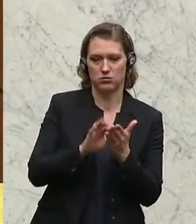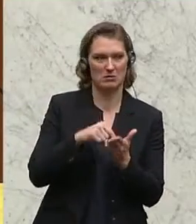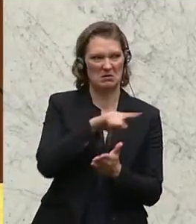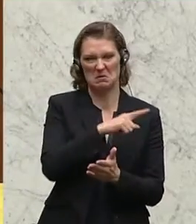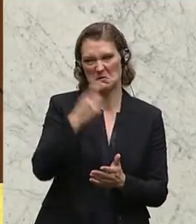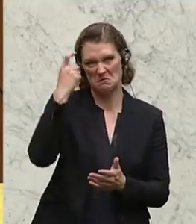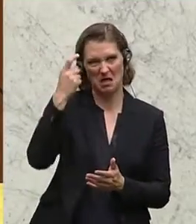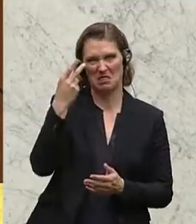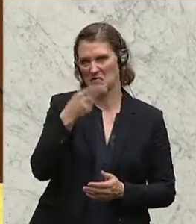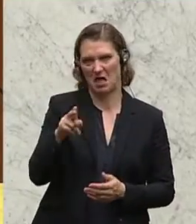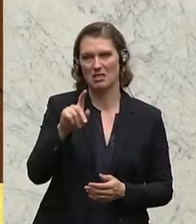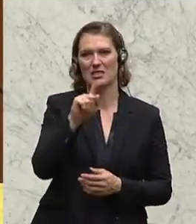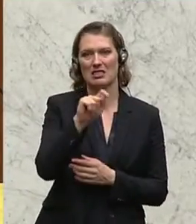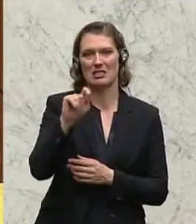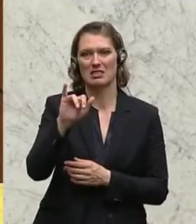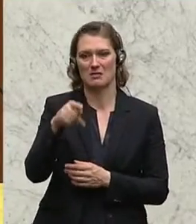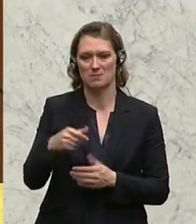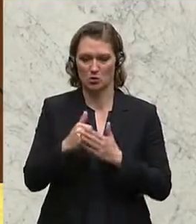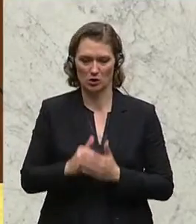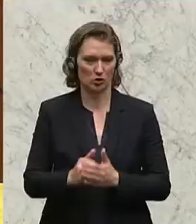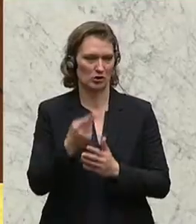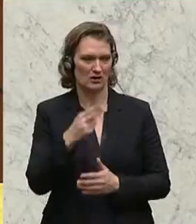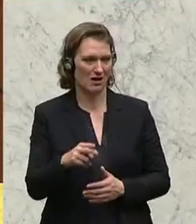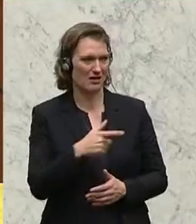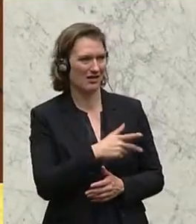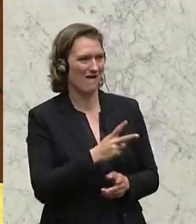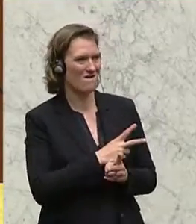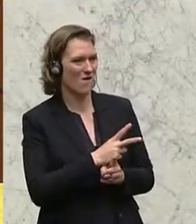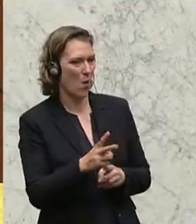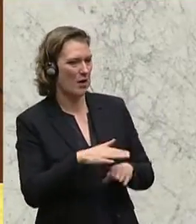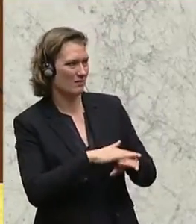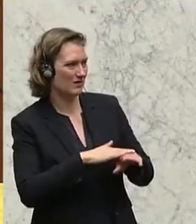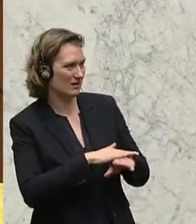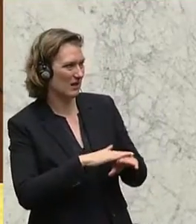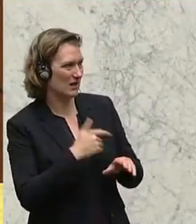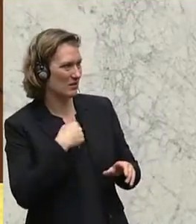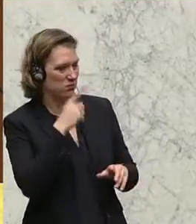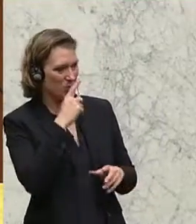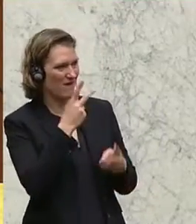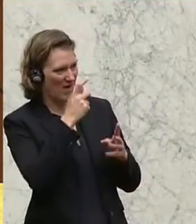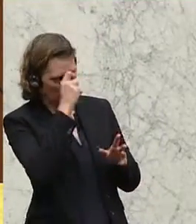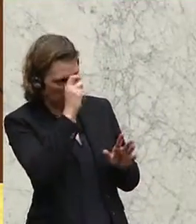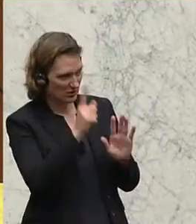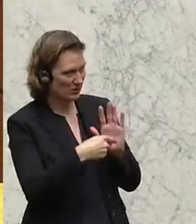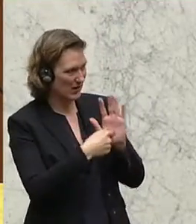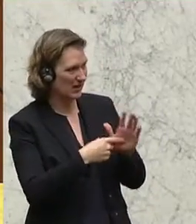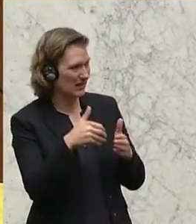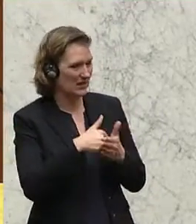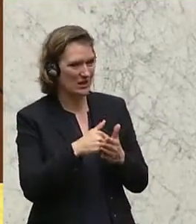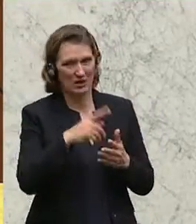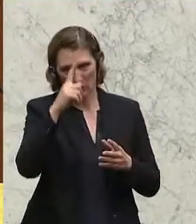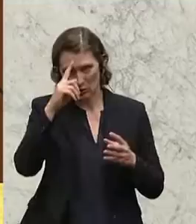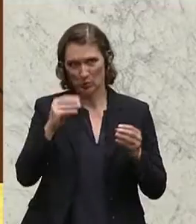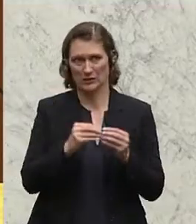jedenfalls kein DITIB unterstützen. Das ist vollkommener, verzeihen Sie, ich versuche da jetzt wertschätzend zu sein, aber es ist